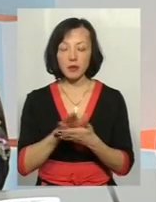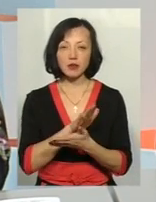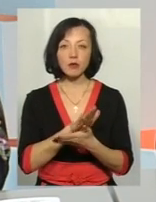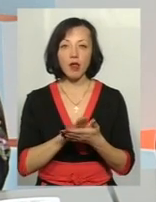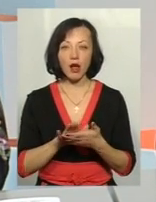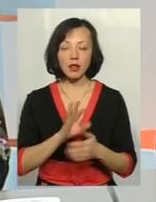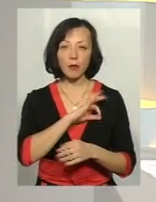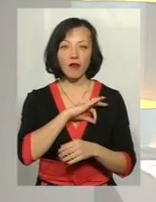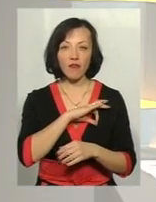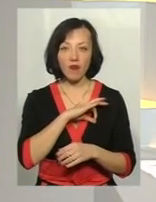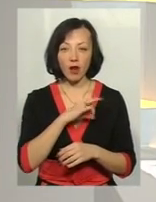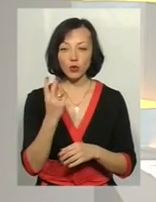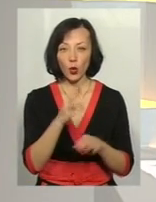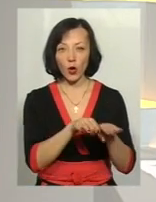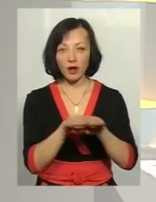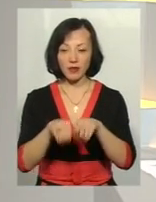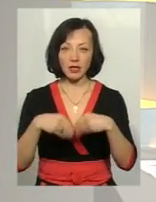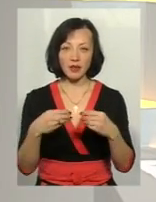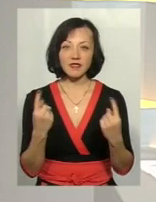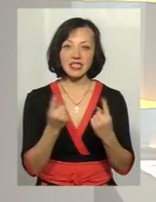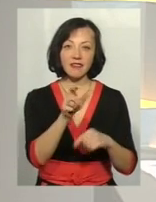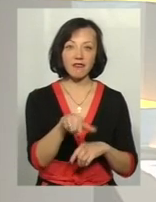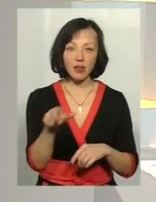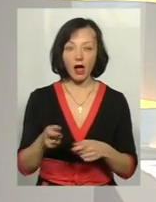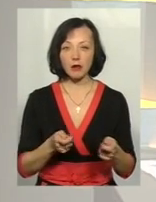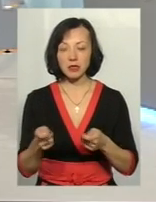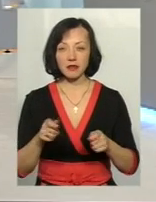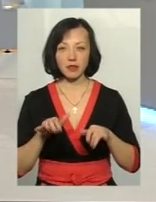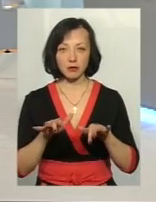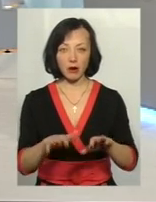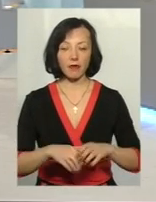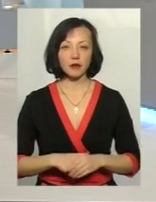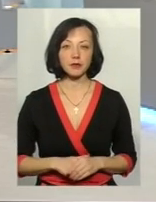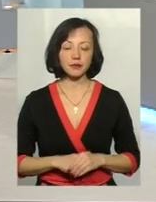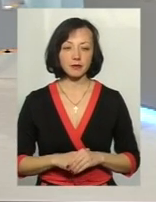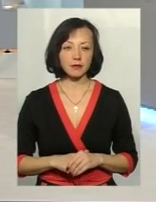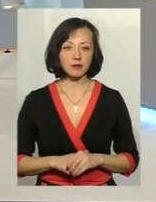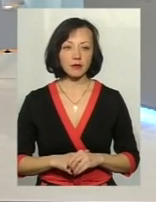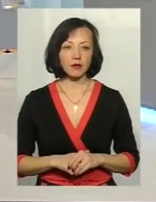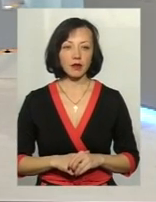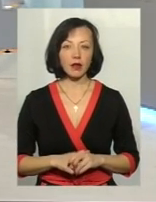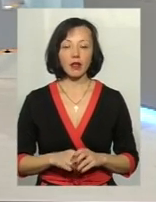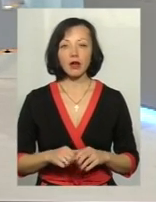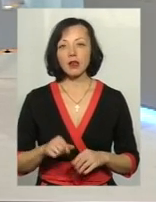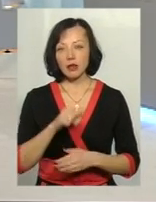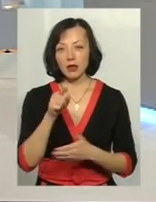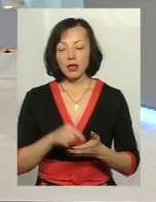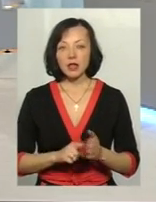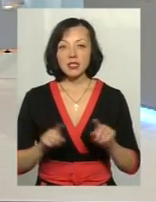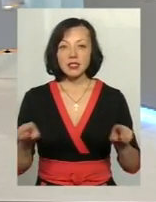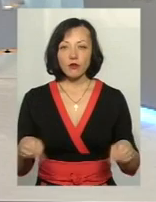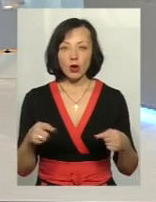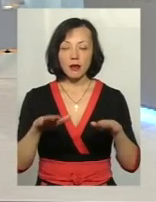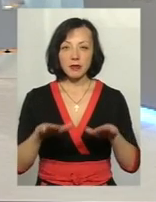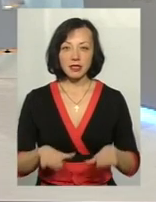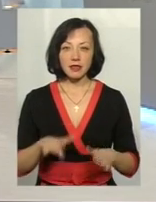правова допомога надається в цивільних та адміністративних справах? Створення місцевих центрів, які запрацювали, як ми вже